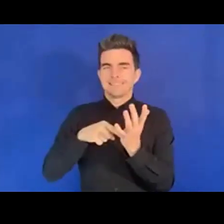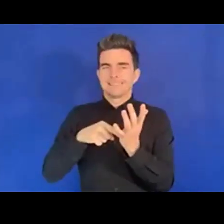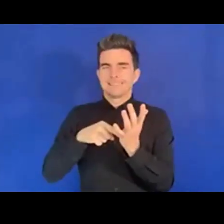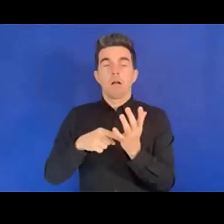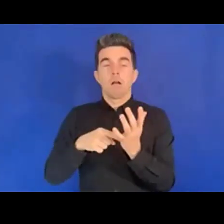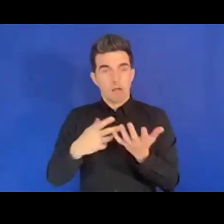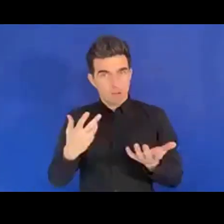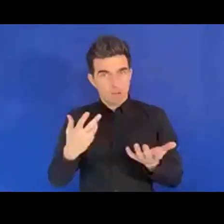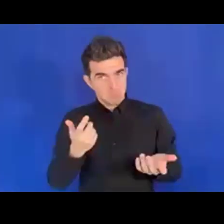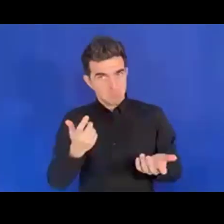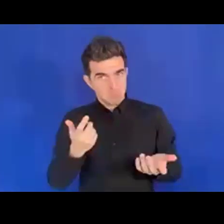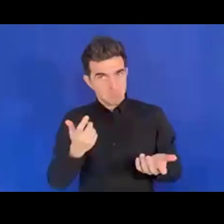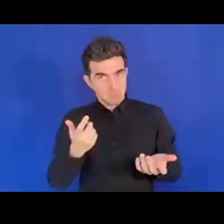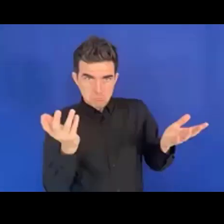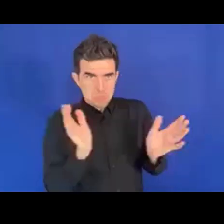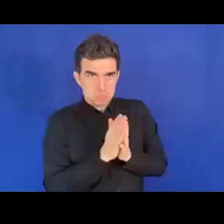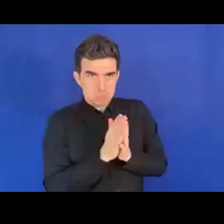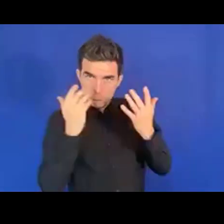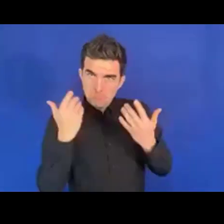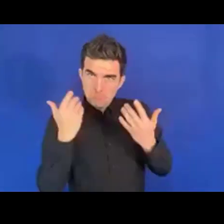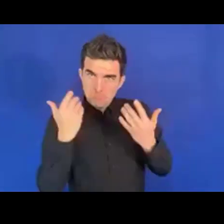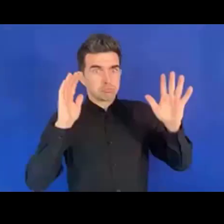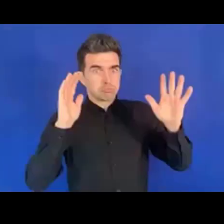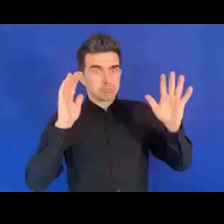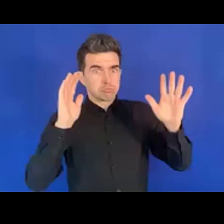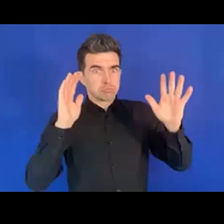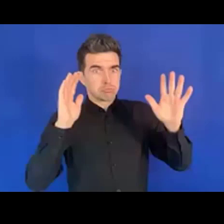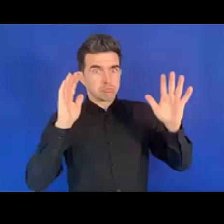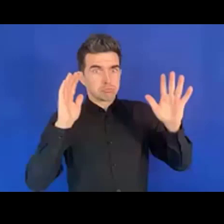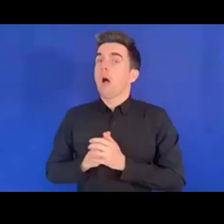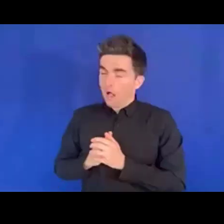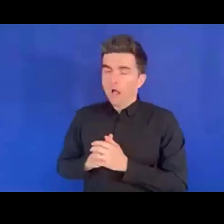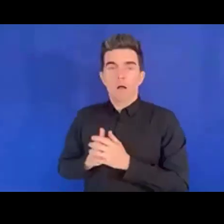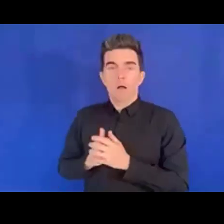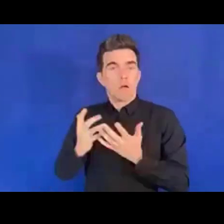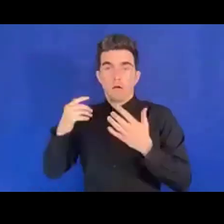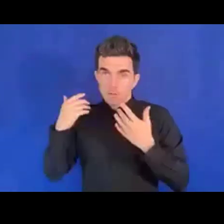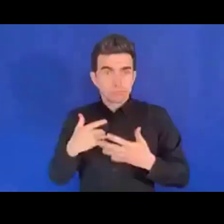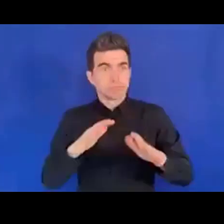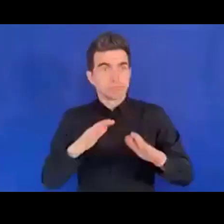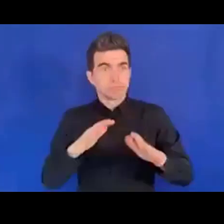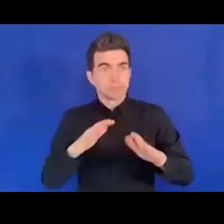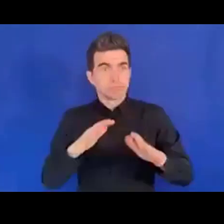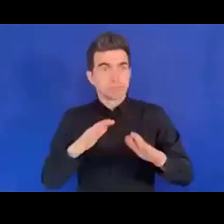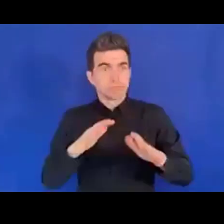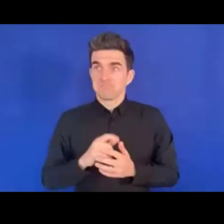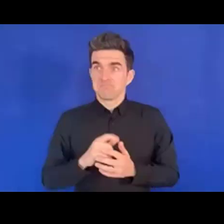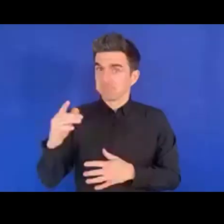la concevoir ou de le concevoir, ce tableau. Et plus tard, il s'est avéré